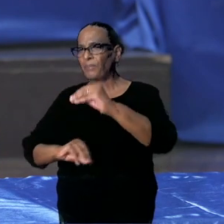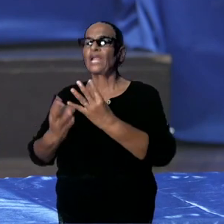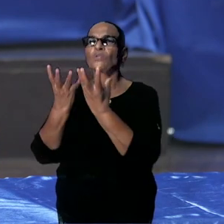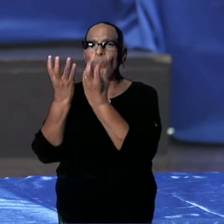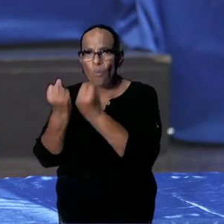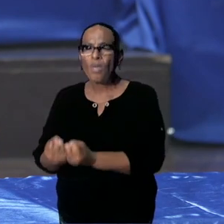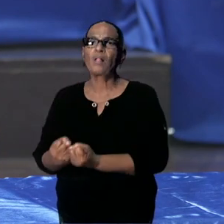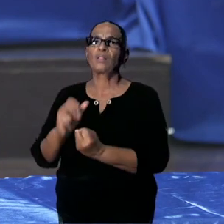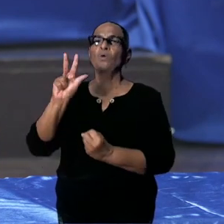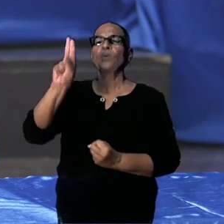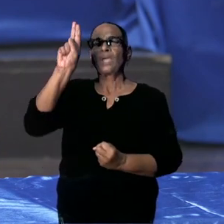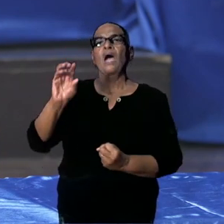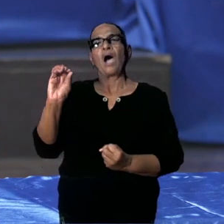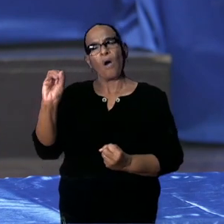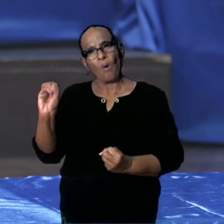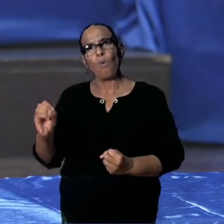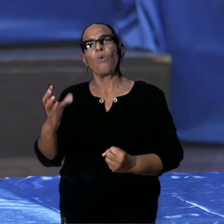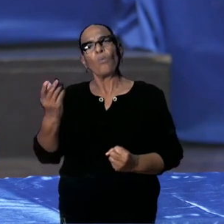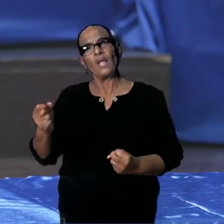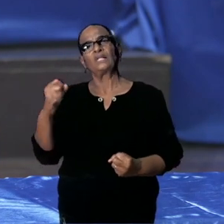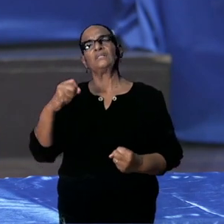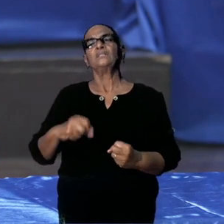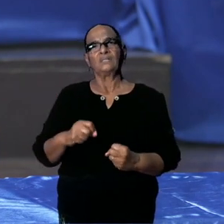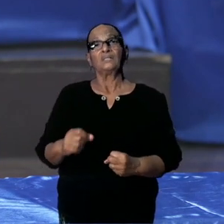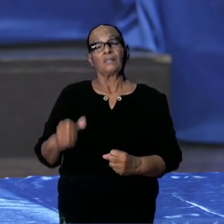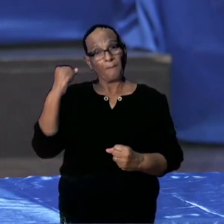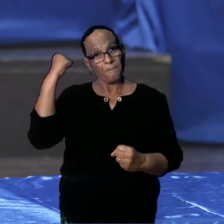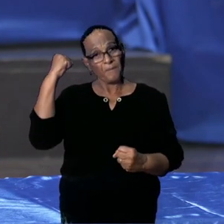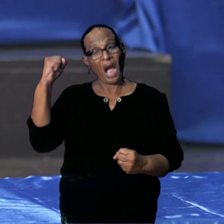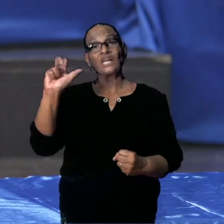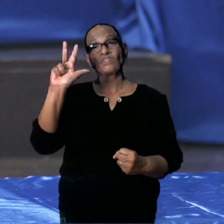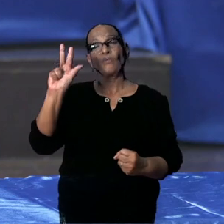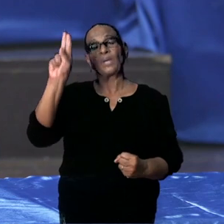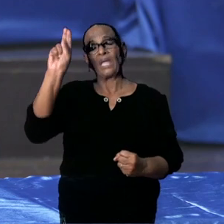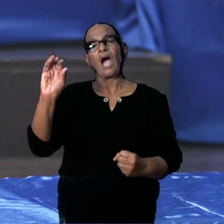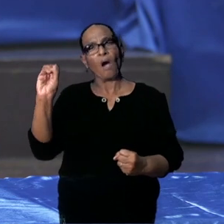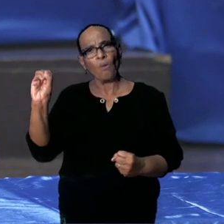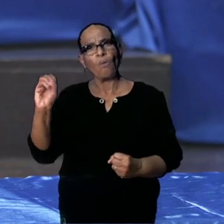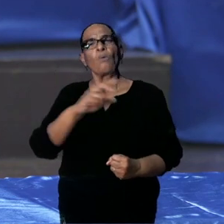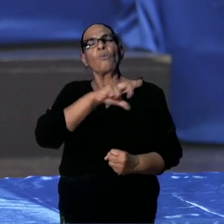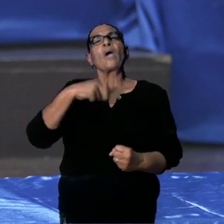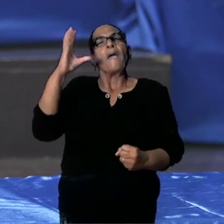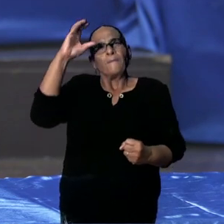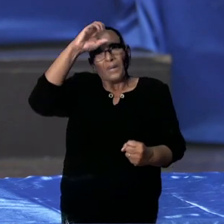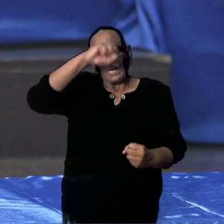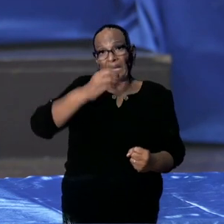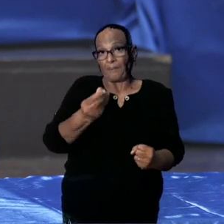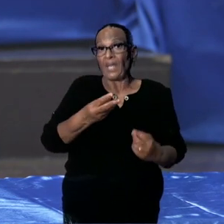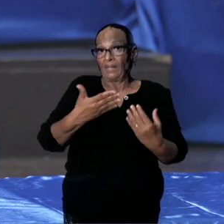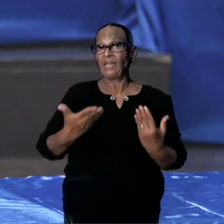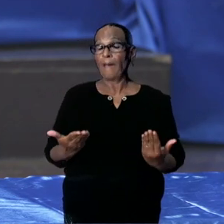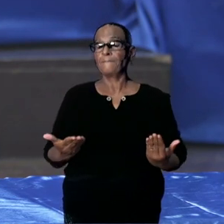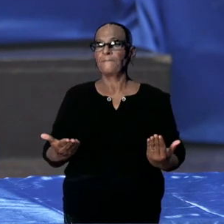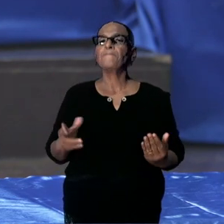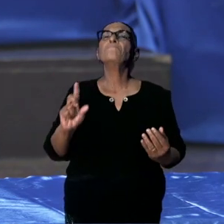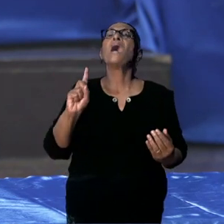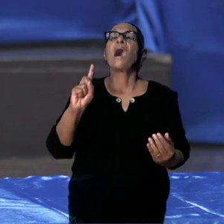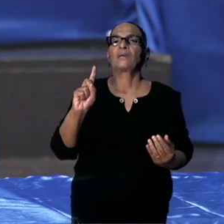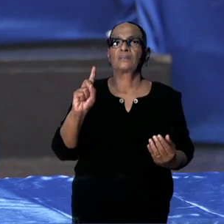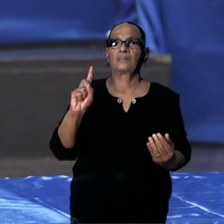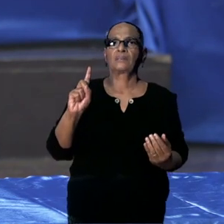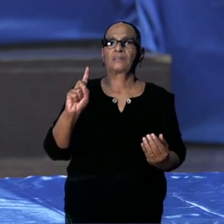ziet dat ook de WHO, de general director, heeft het ook gezegd. We begrijpen dat jullie geld hebben, maar